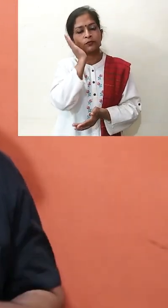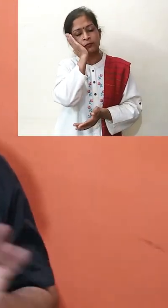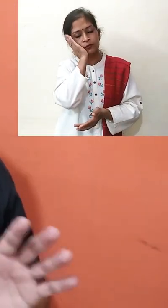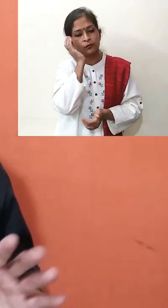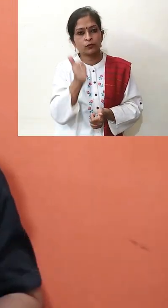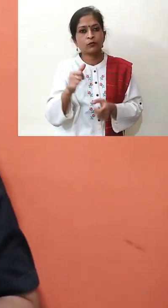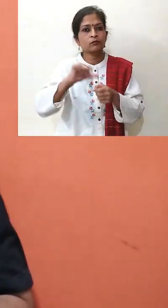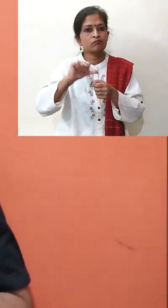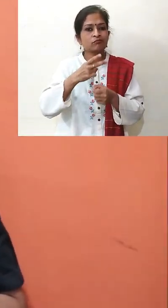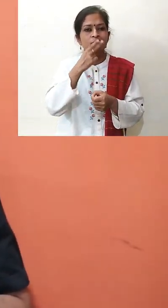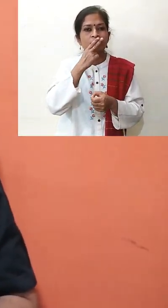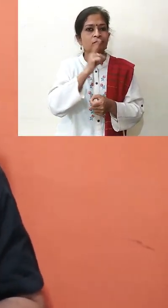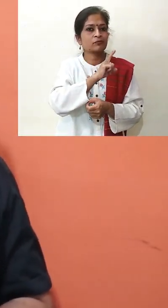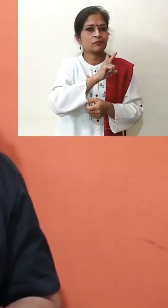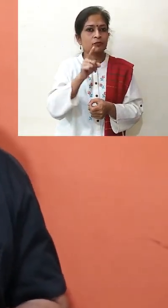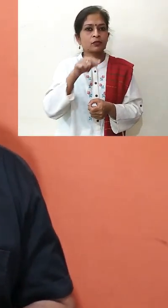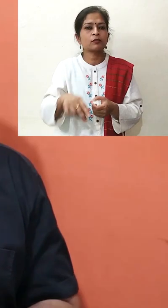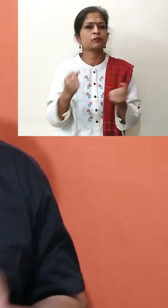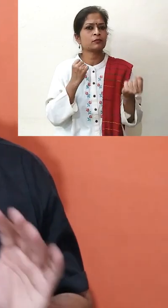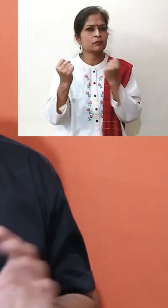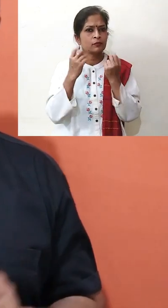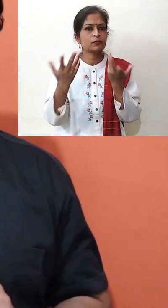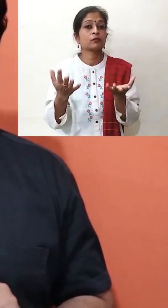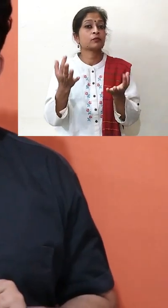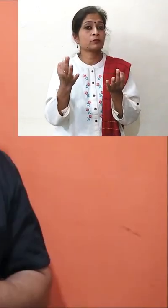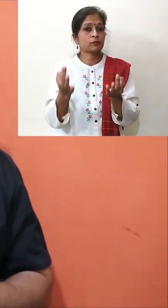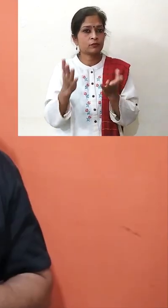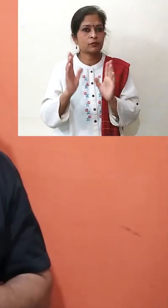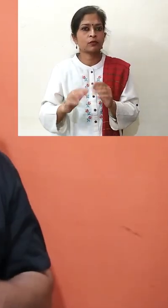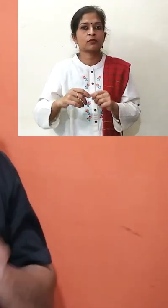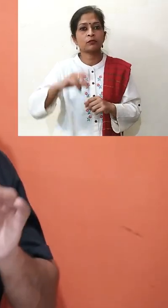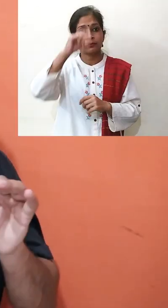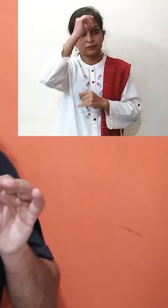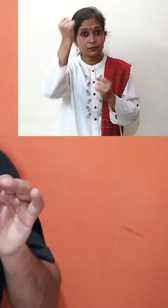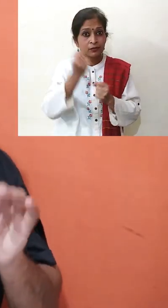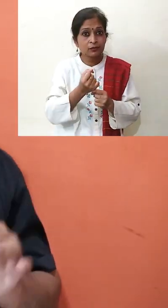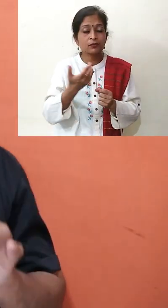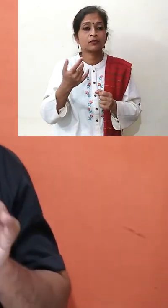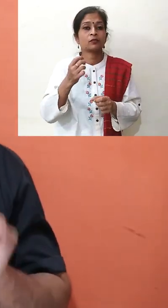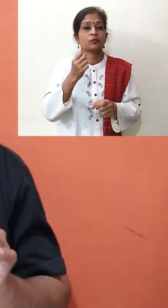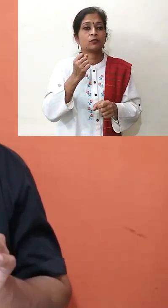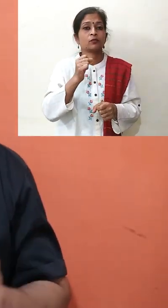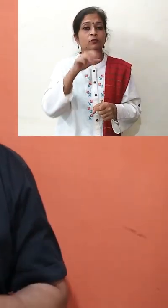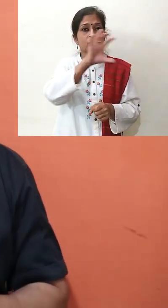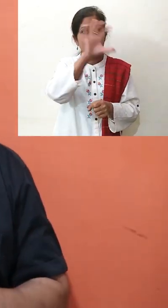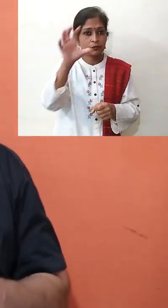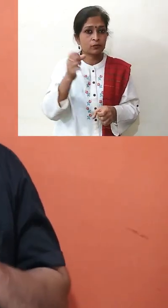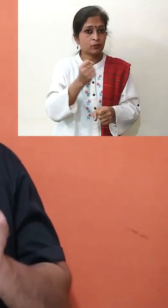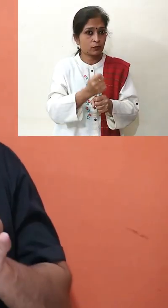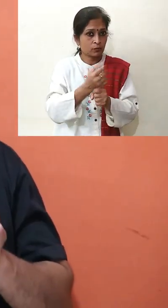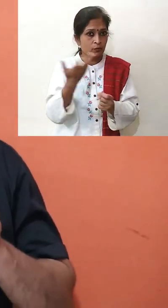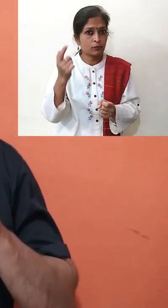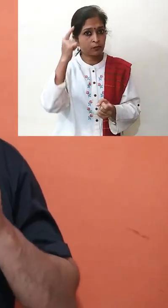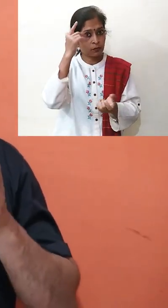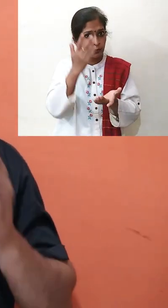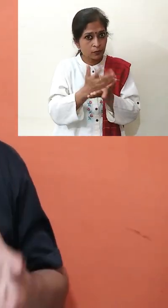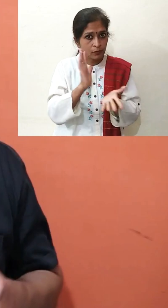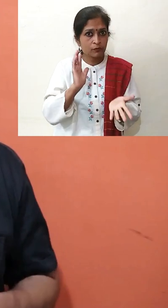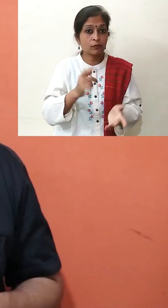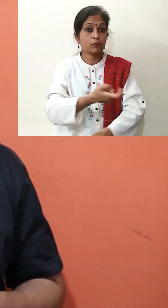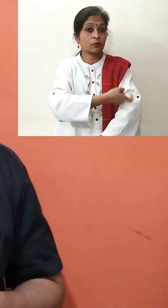दूर रहें, नशा न करें, यमित रूप से व्यायाम करें, योग करें, देश, वप्रांत की सरकारों, अपने